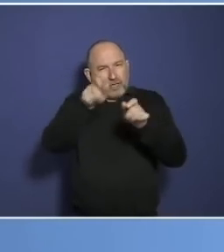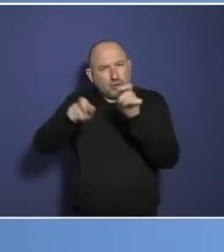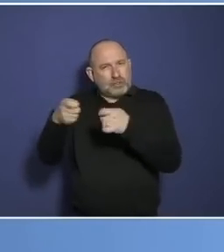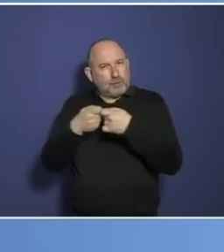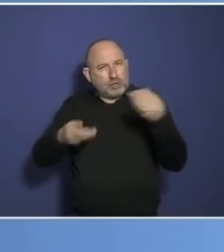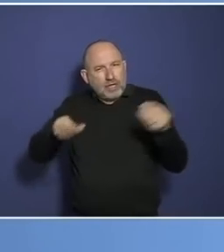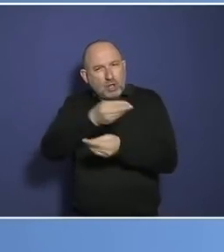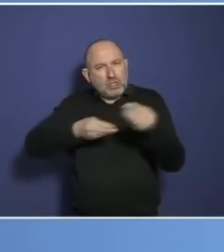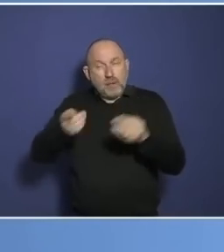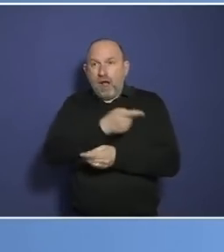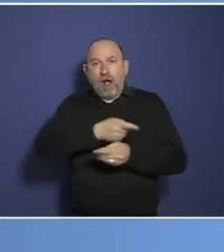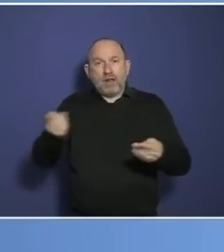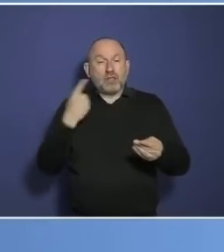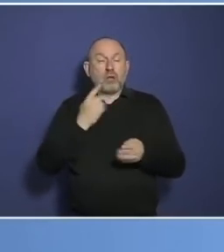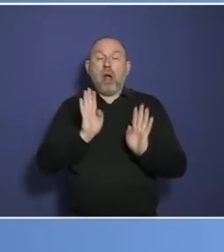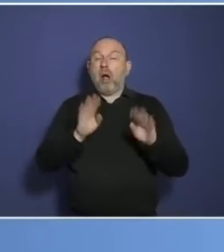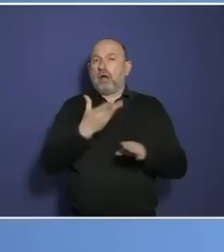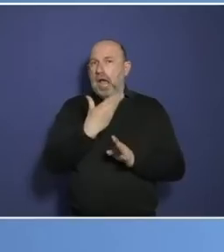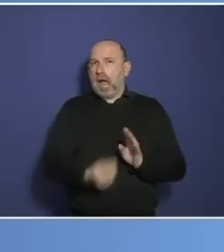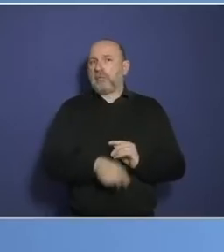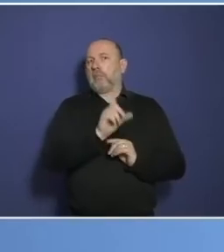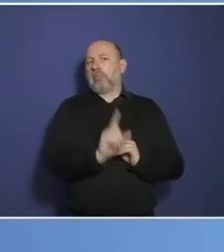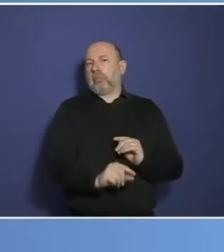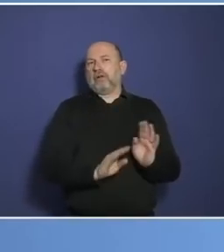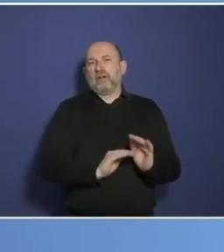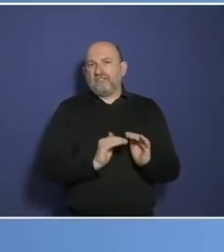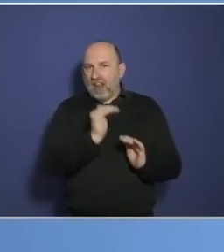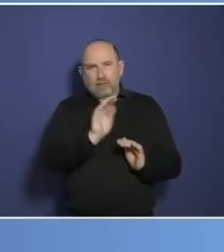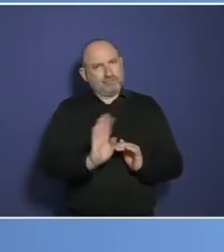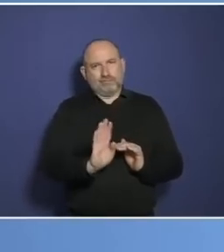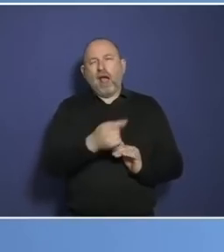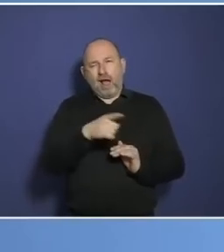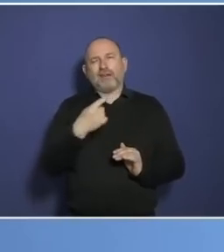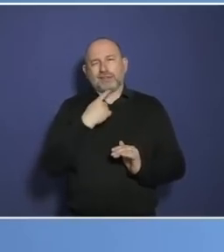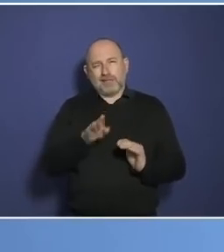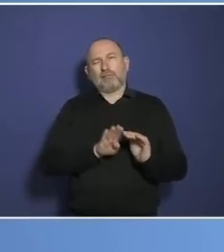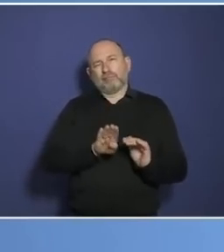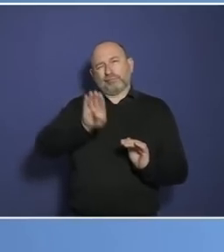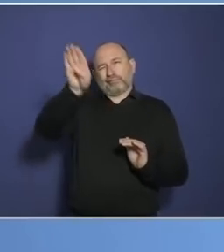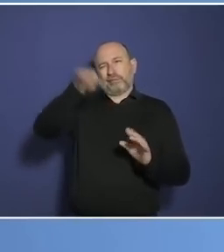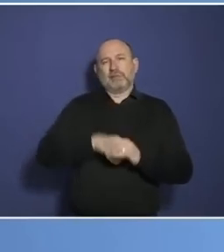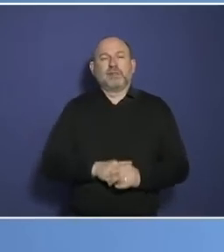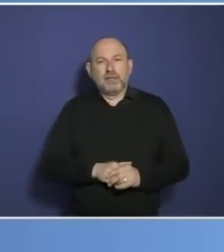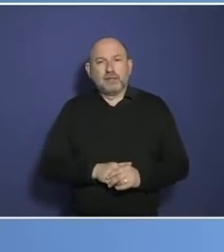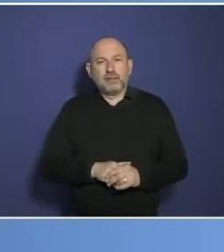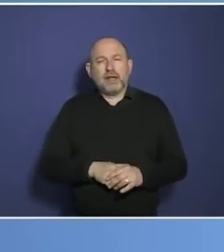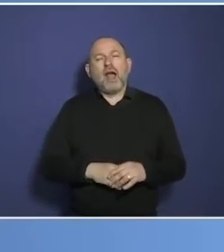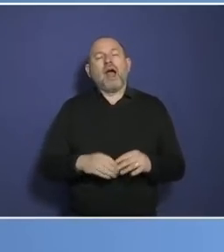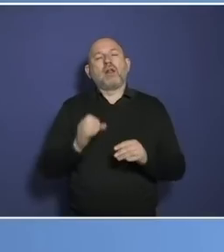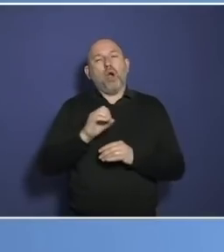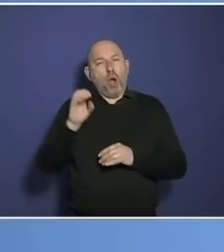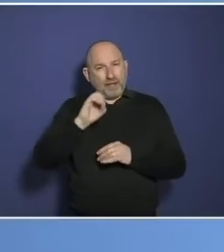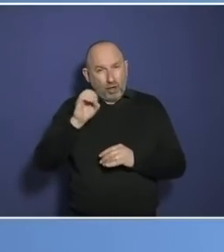Kontakt bin, der davon ausgeht, dass wir im Herbst nicht eine erneute Welle bekommen. Hört, hört. ist also möglich, dass es keine Welle gibt, aber deswegen